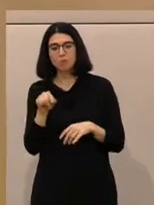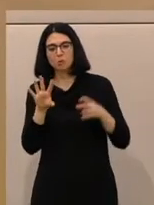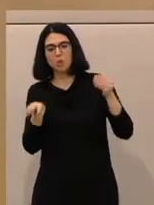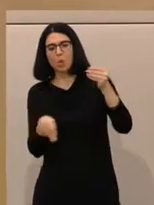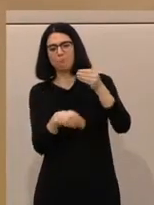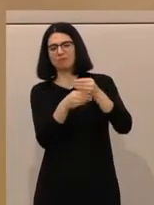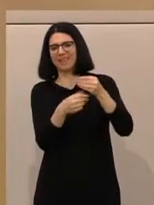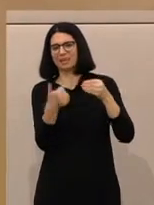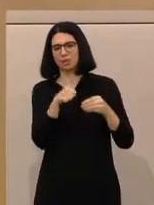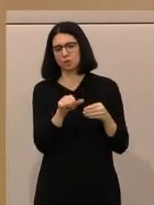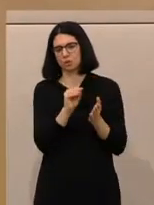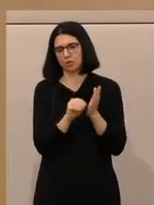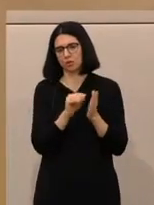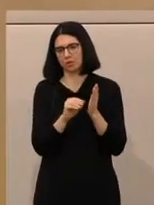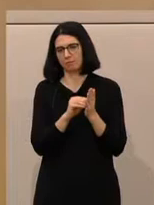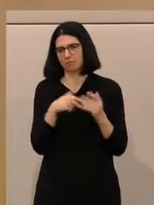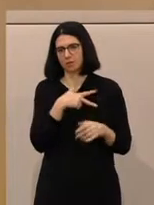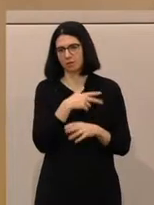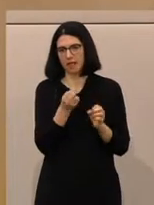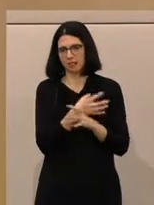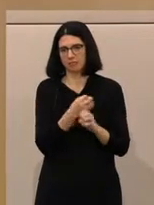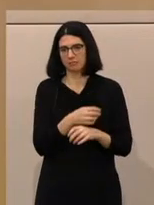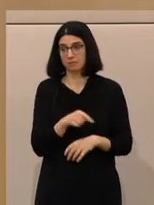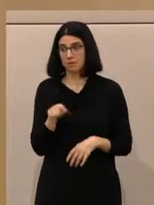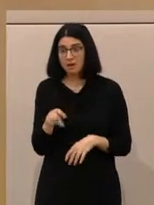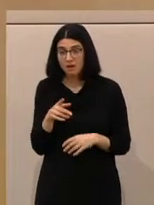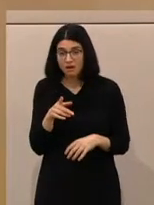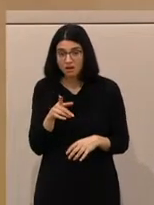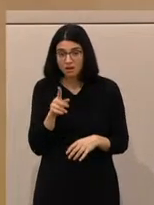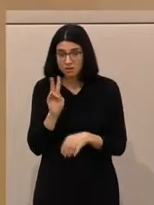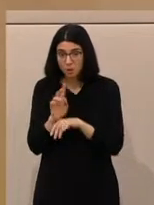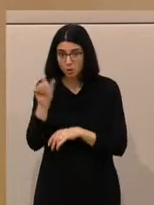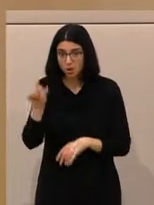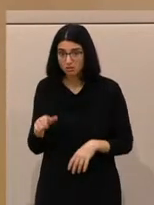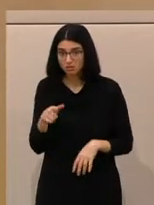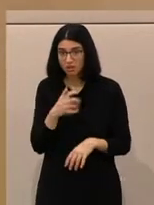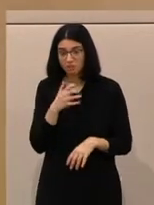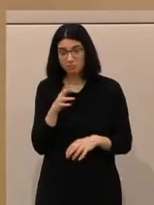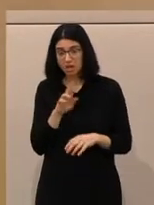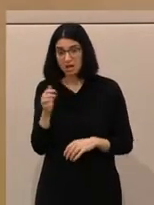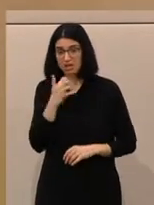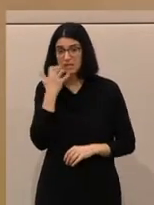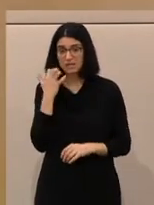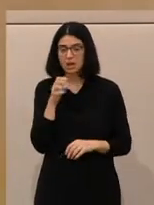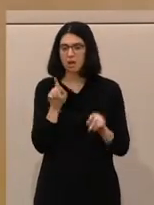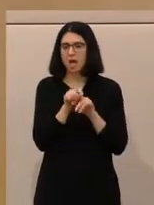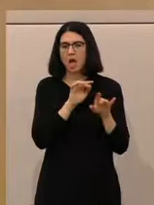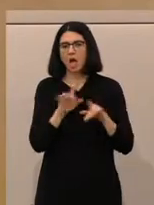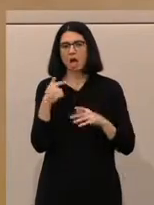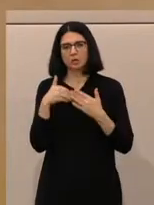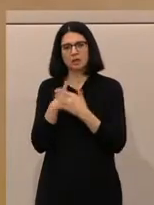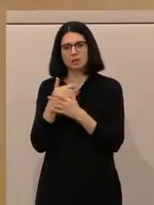Dieser Security ist aber nicht bloß rechtsextrem eingestellt. Er hat beste Verbindungen zu den Leitfiguren des österreichischen